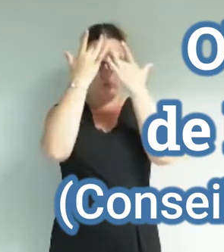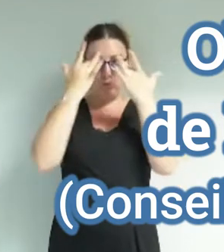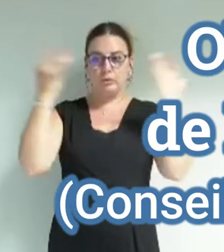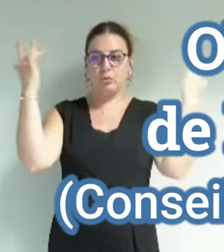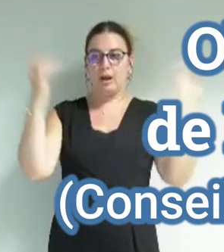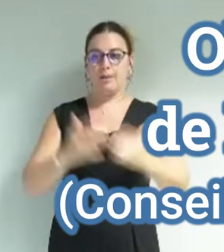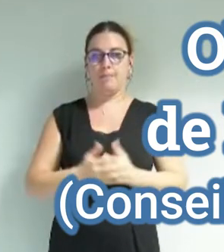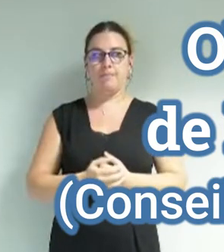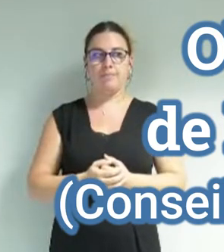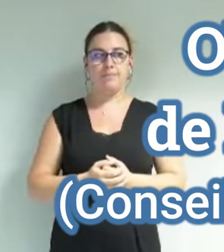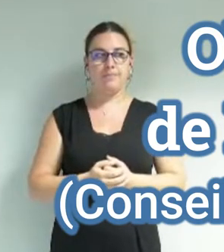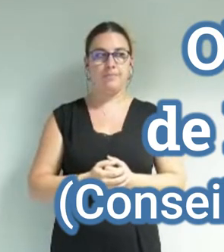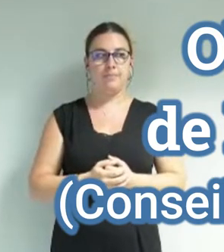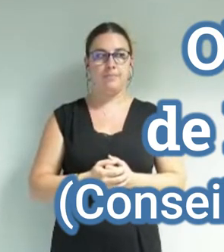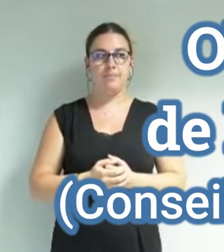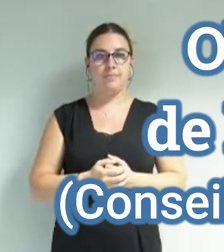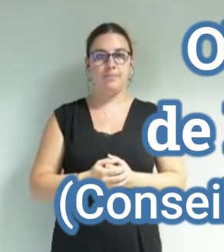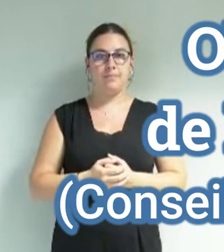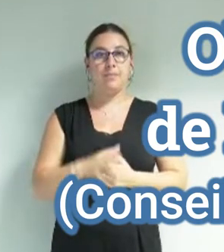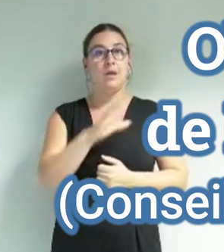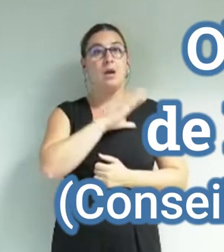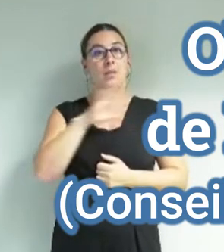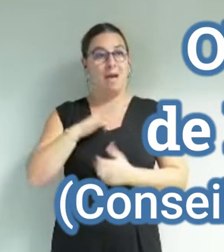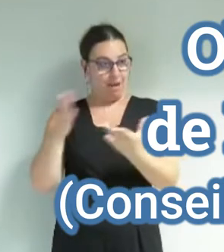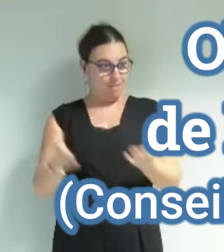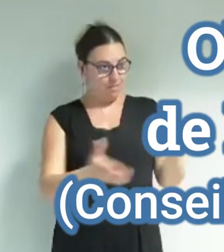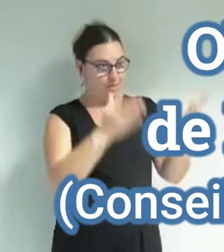Lheureux, vous avez la parole.